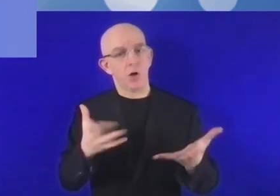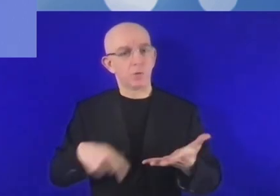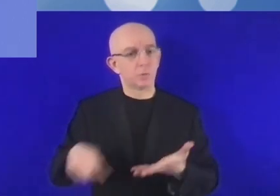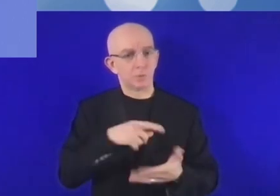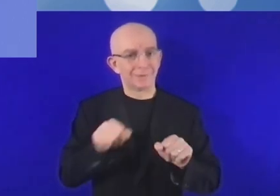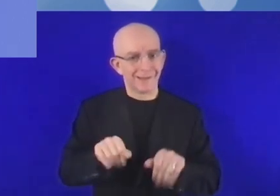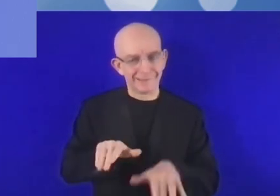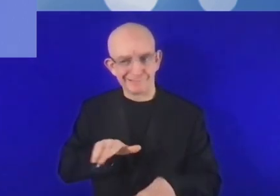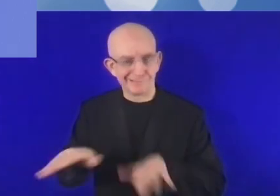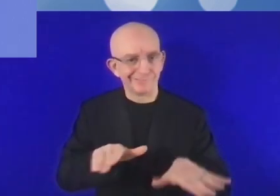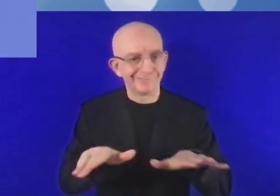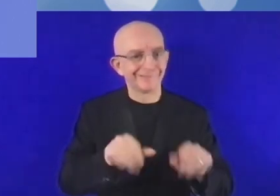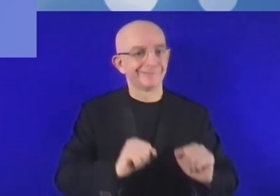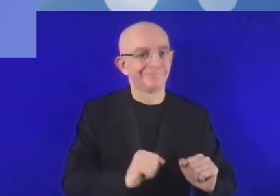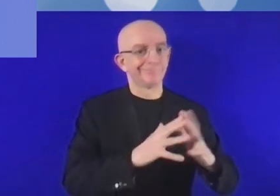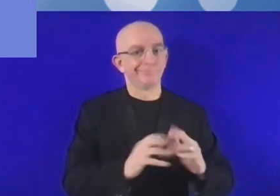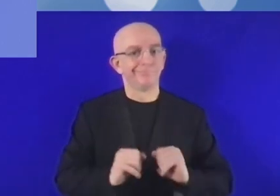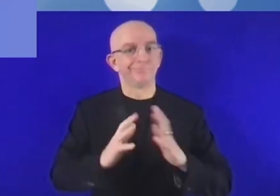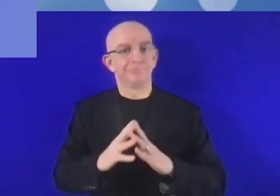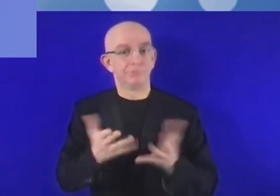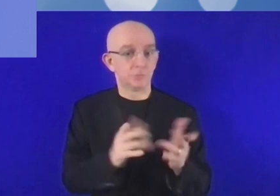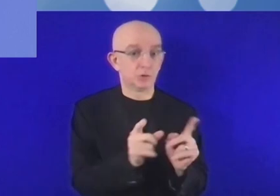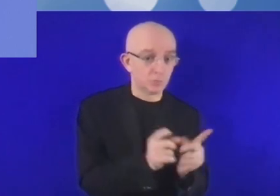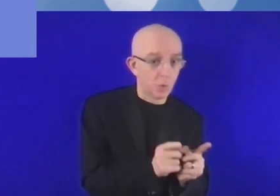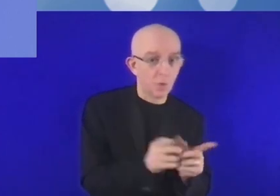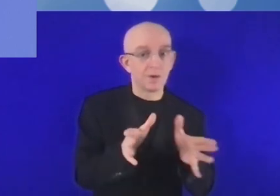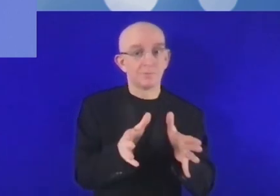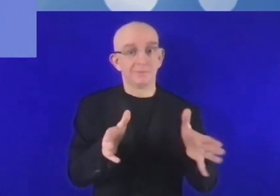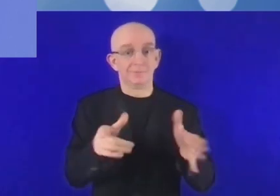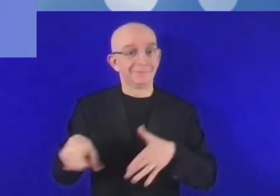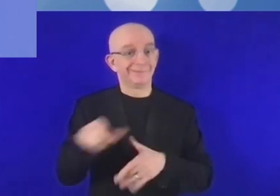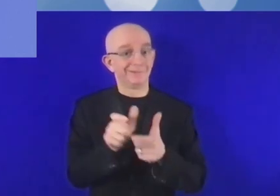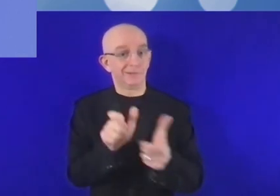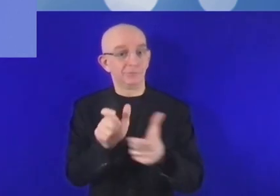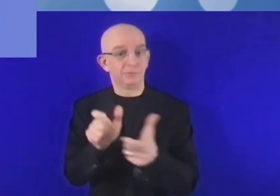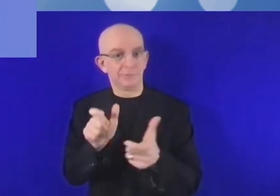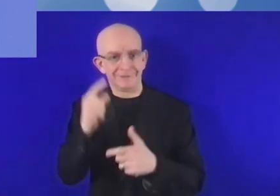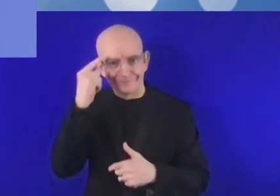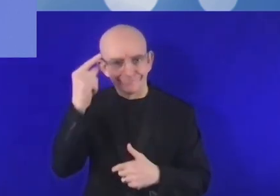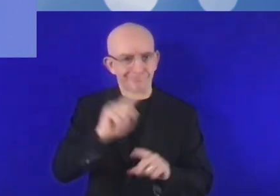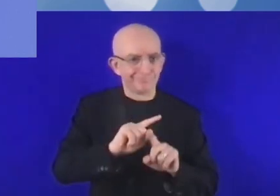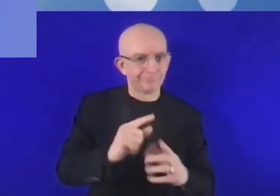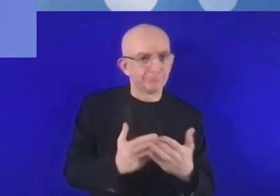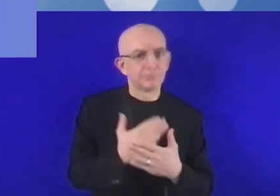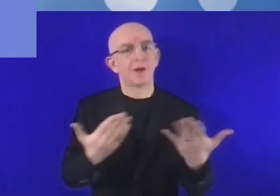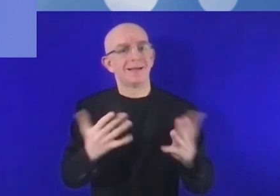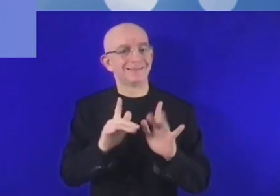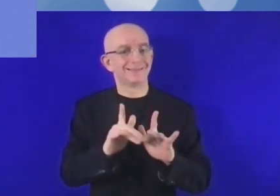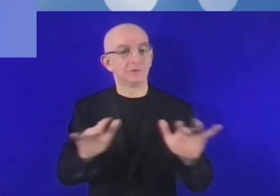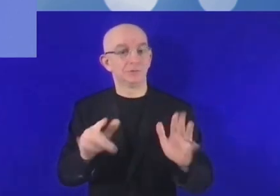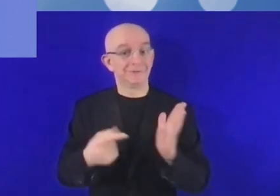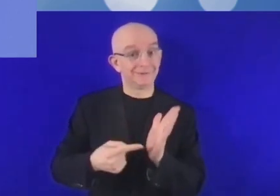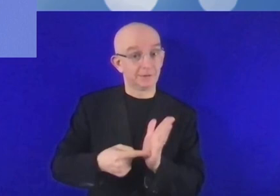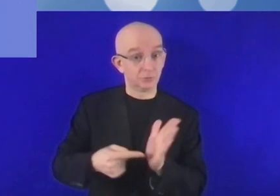start-up et les PME à mettre en application et à utiliser